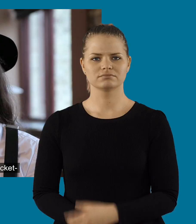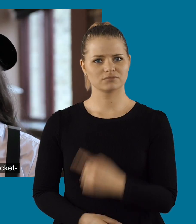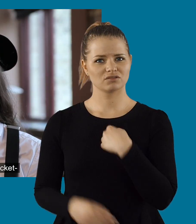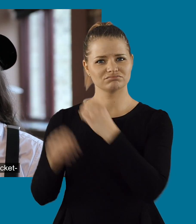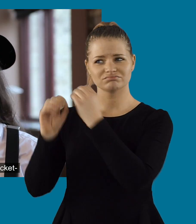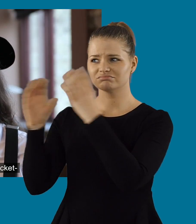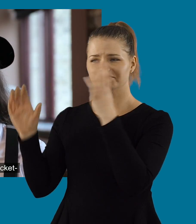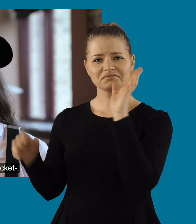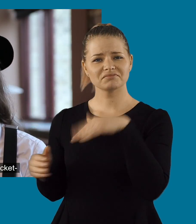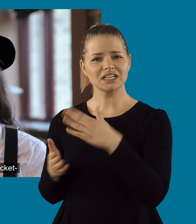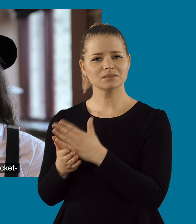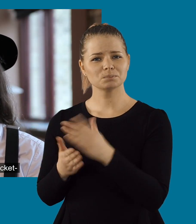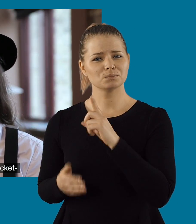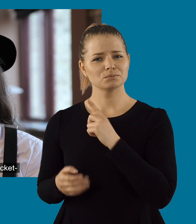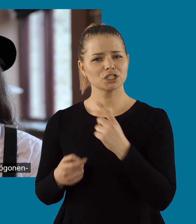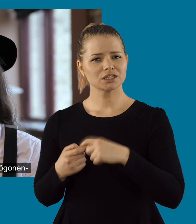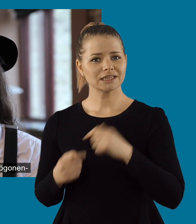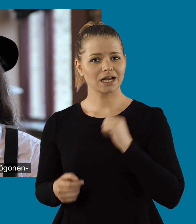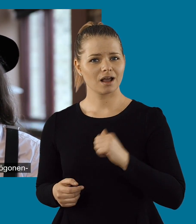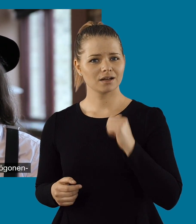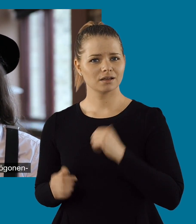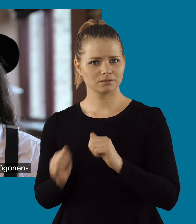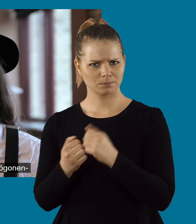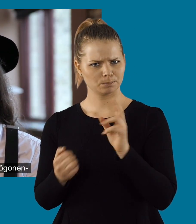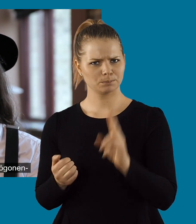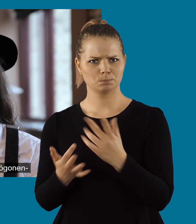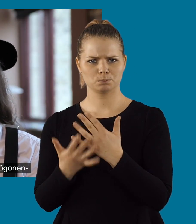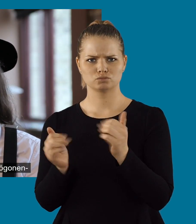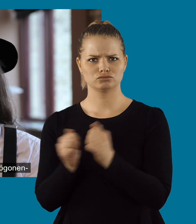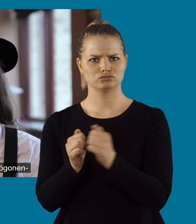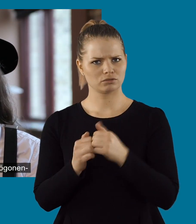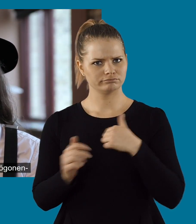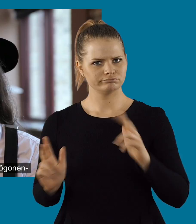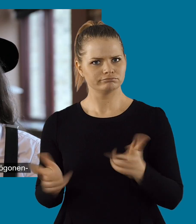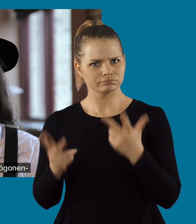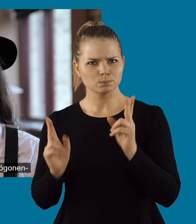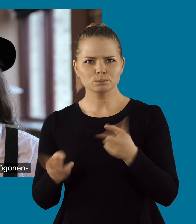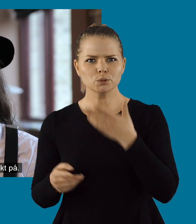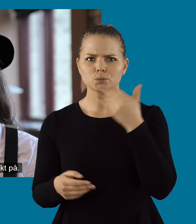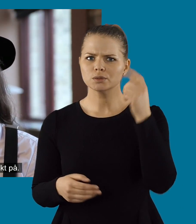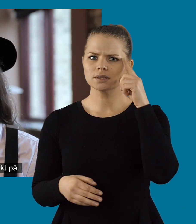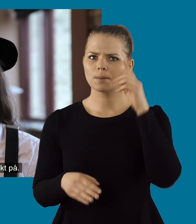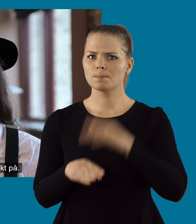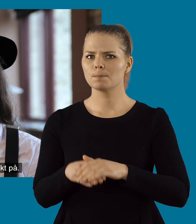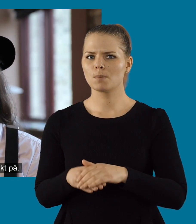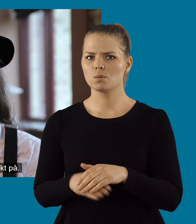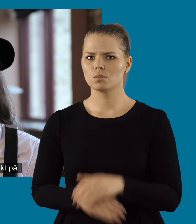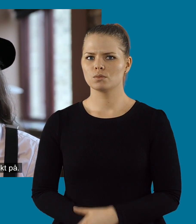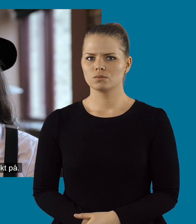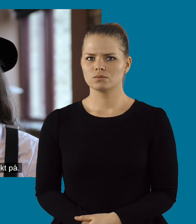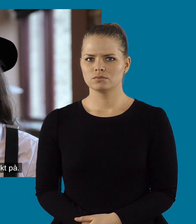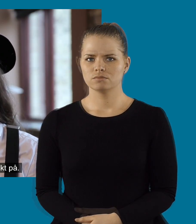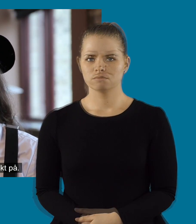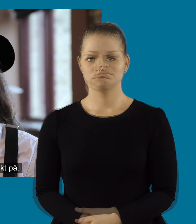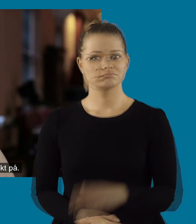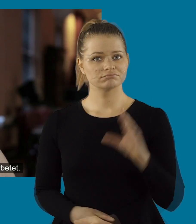Jag har ju tänkt att jag vetat ganska mycket om tillgänglighet innan. Men det har varit massa grejer som jag fått upp ögonen för som jag inte alls